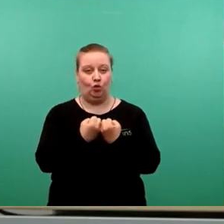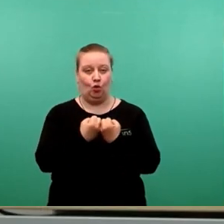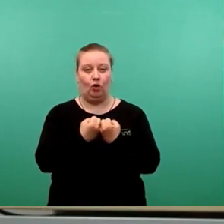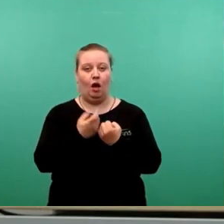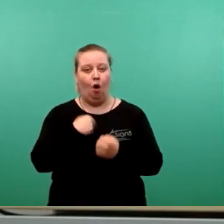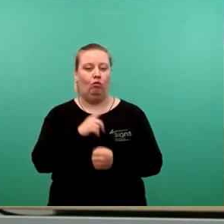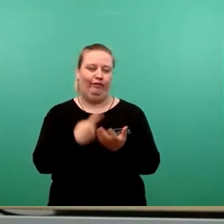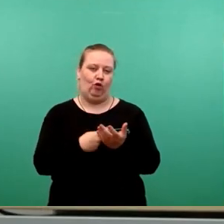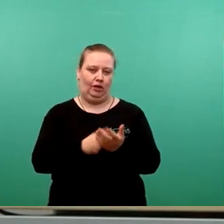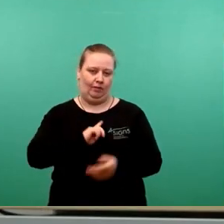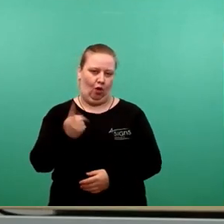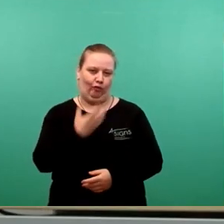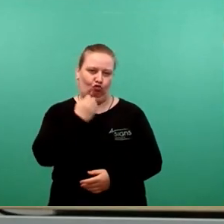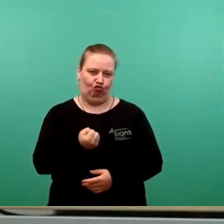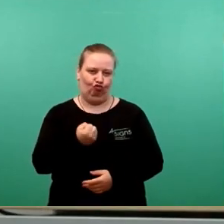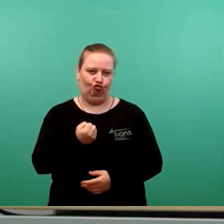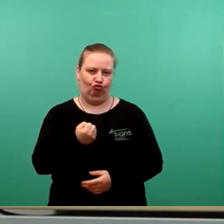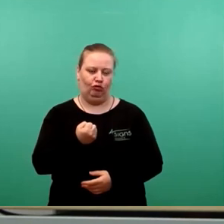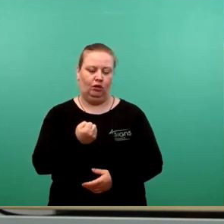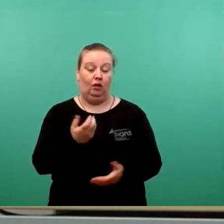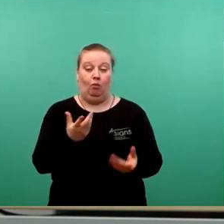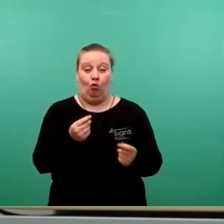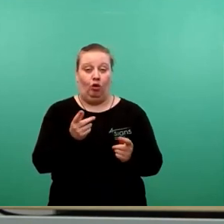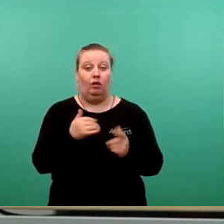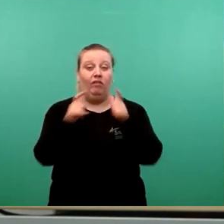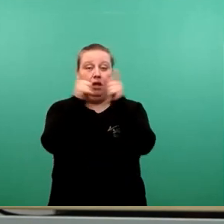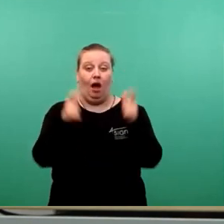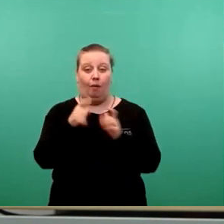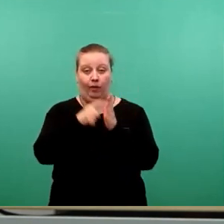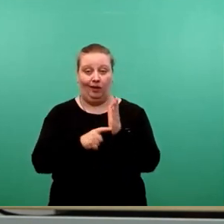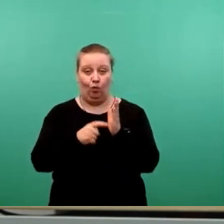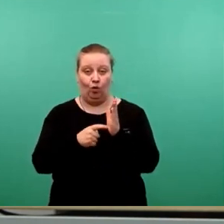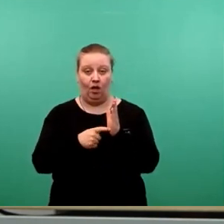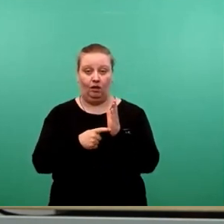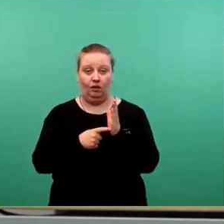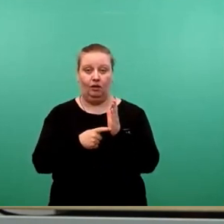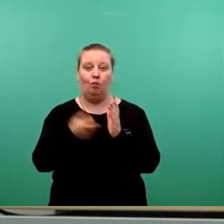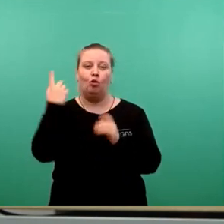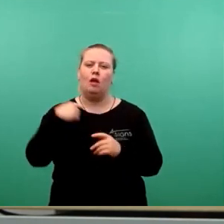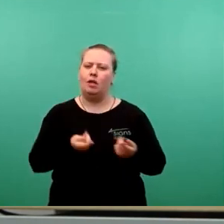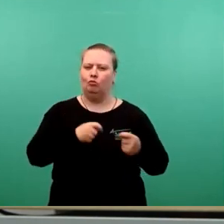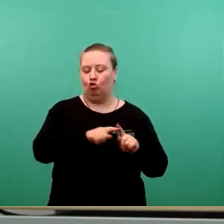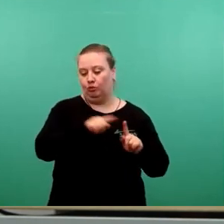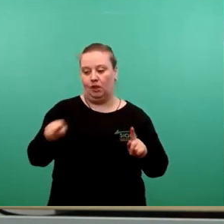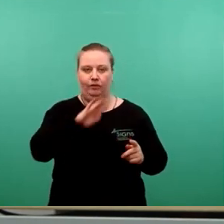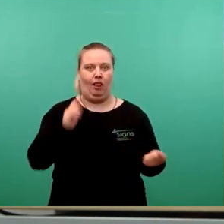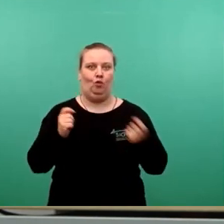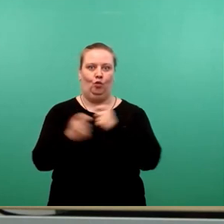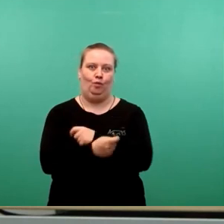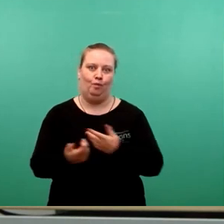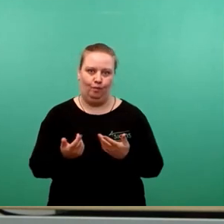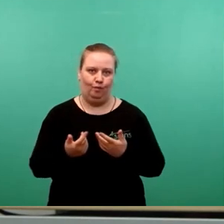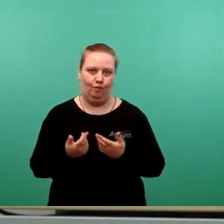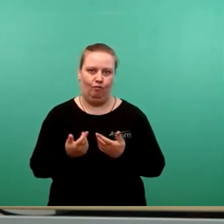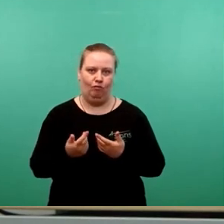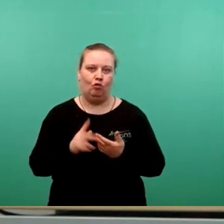eingefordert. Unter den Rahmenbedingungen, ich ja seit der Beschlussfassung ja deutlich geändert habe. Und man